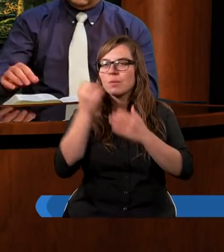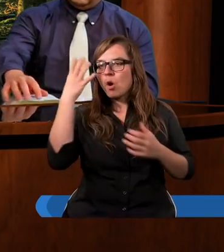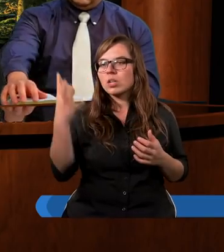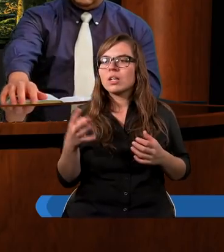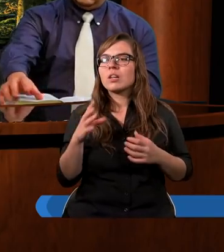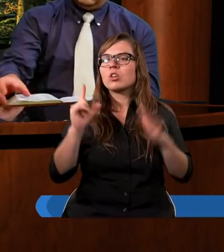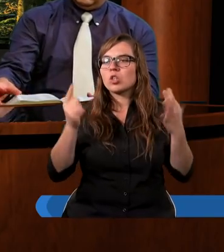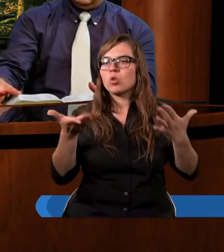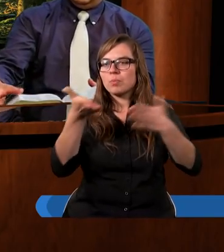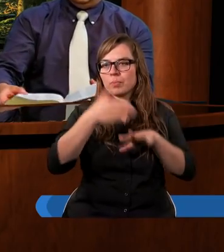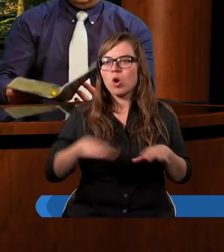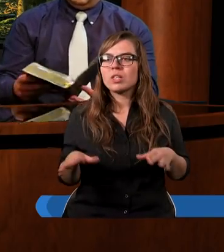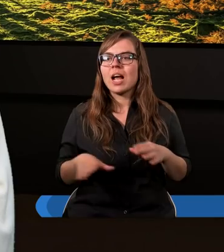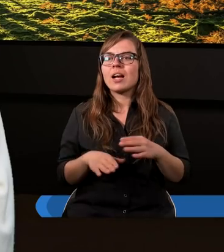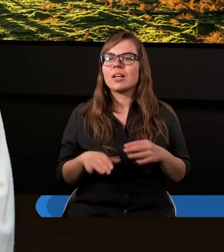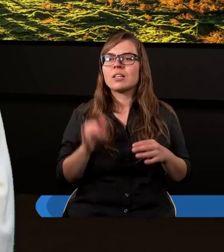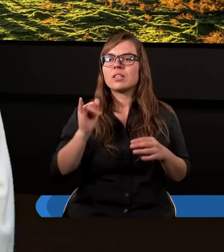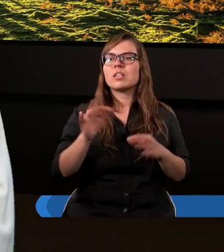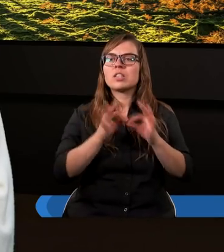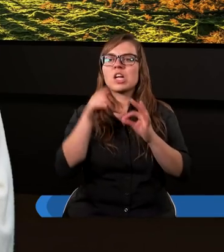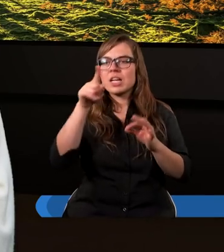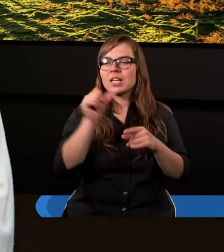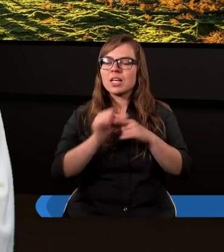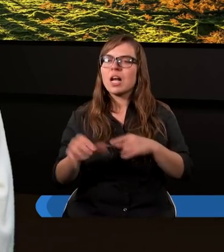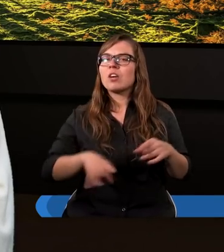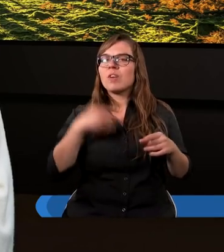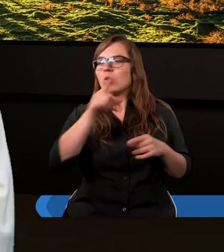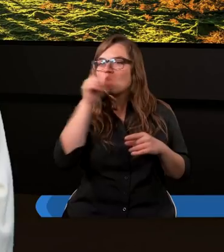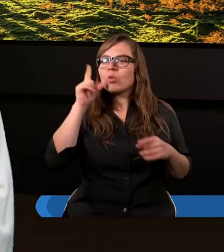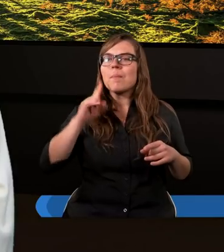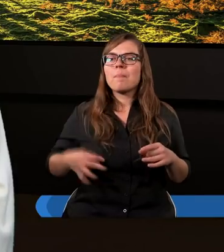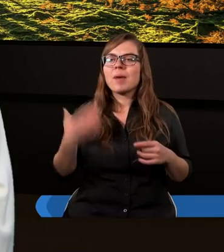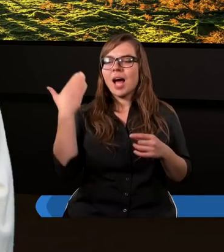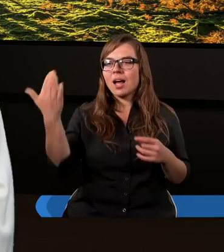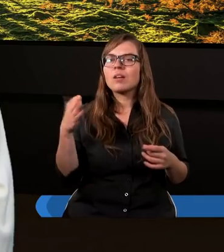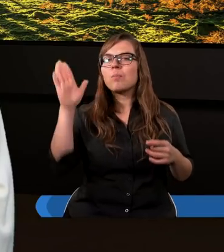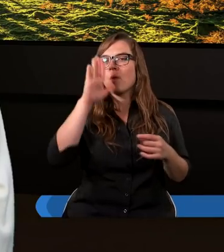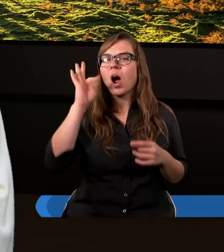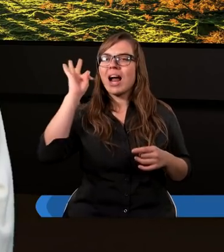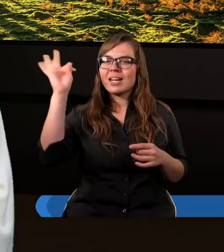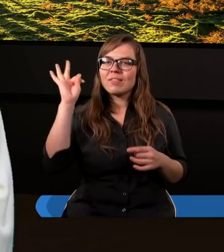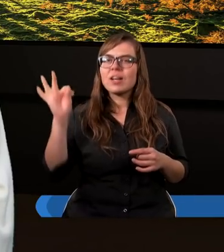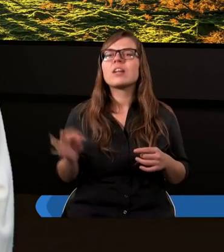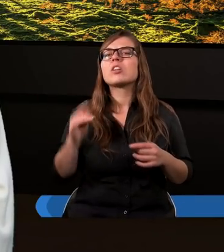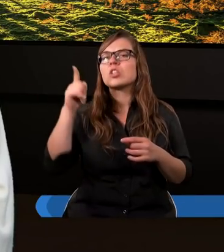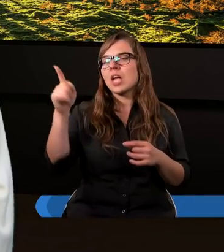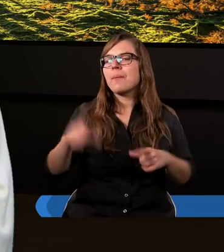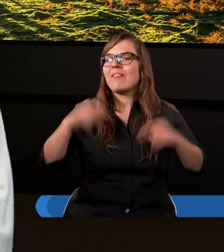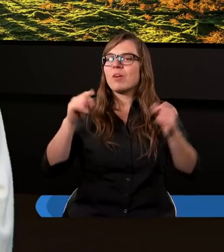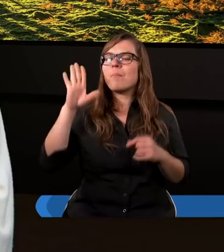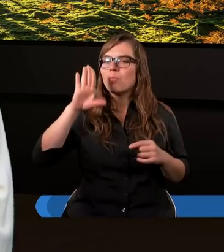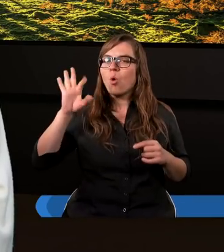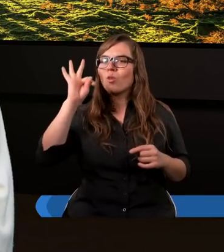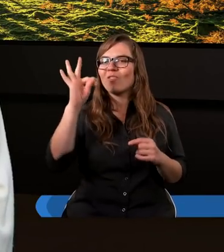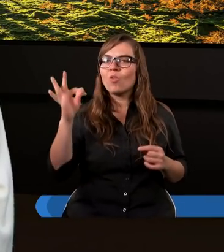w VII rozdziale. Gdyż Ty jesteś świętym ludem Pana, Boga Twego, Ciebie wybrał Pan